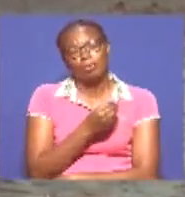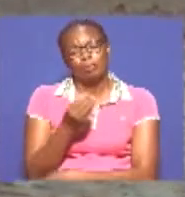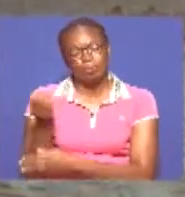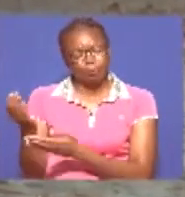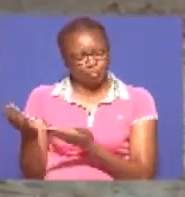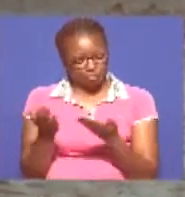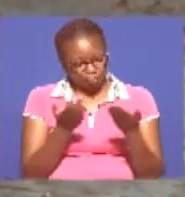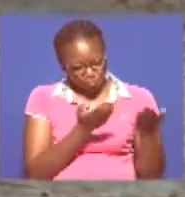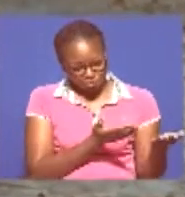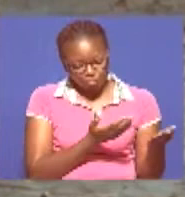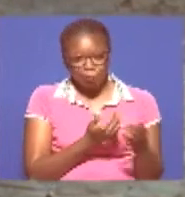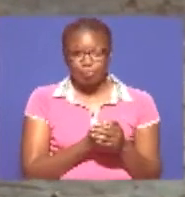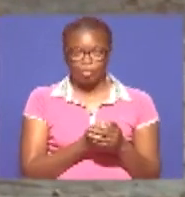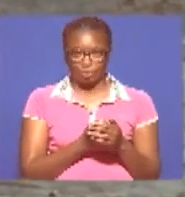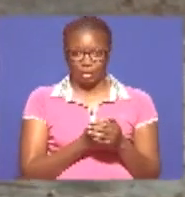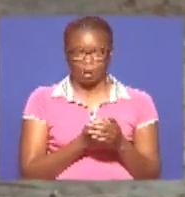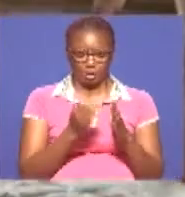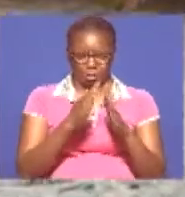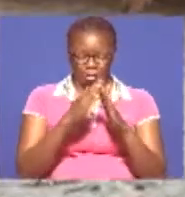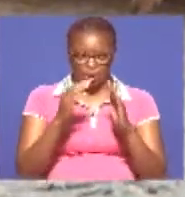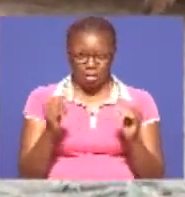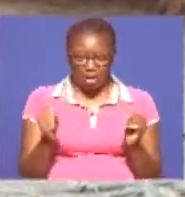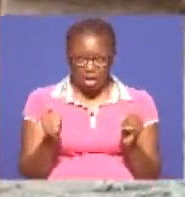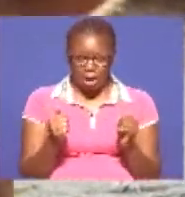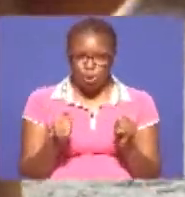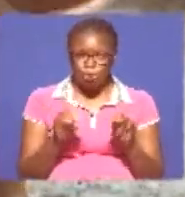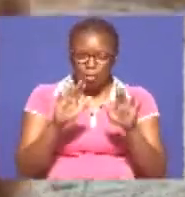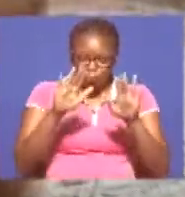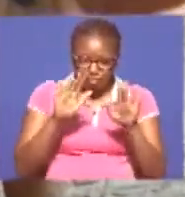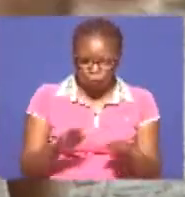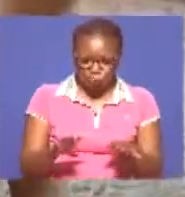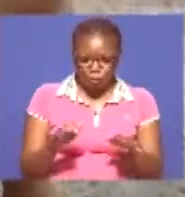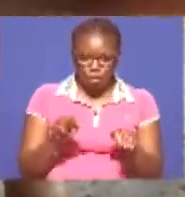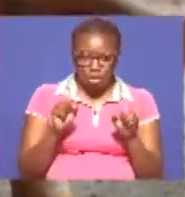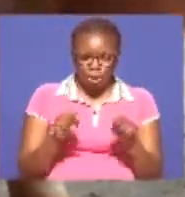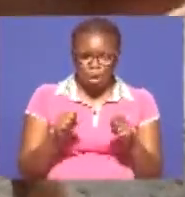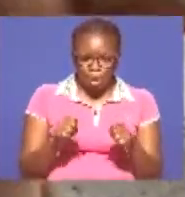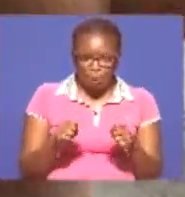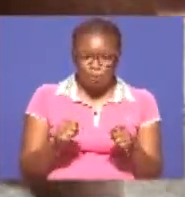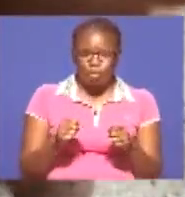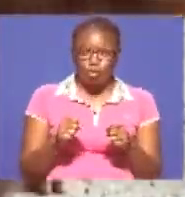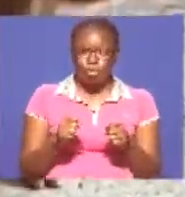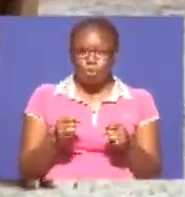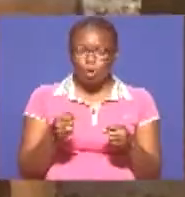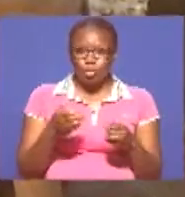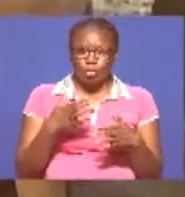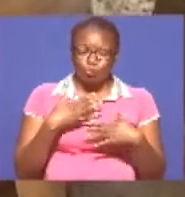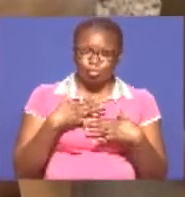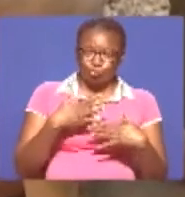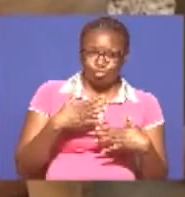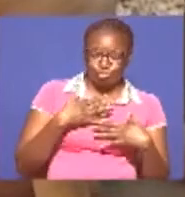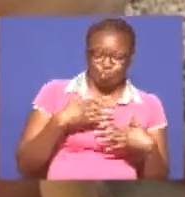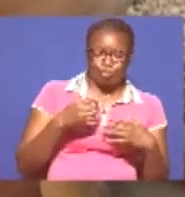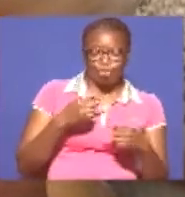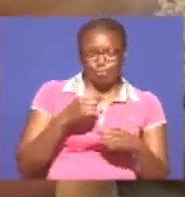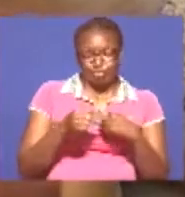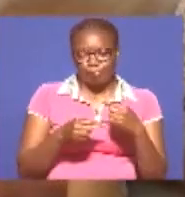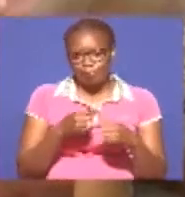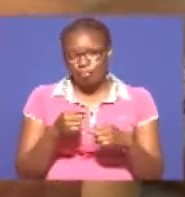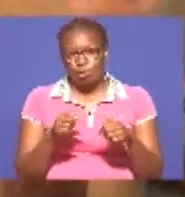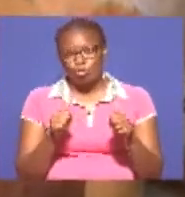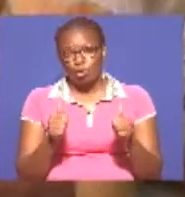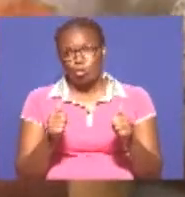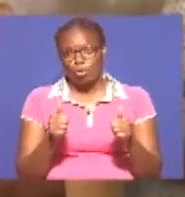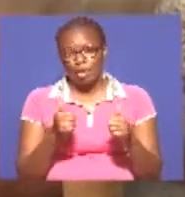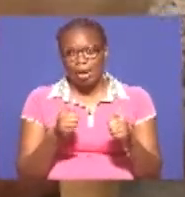Mbali na hewa ya kutosha katika nyumba yao na kivuli muafaka Iwe ni wakati wa ujua ama mvua Nyumba ya ngurue lazima